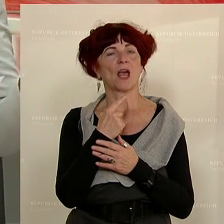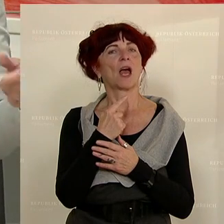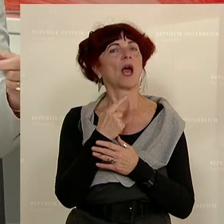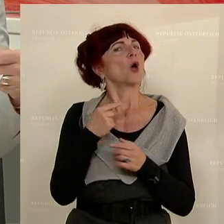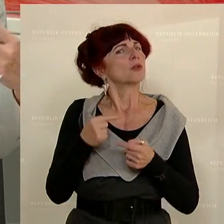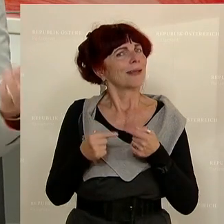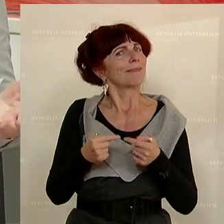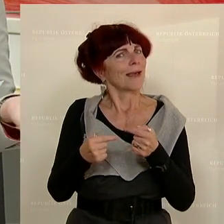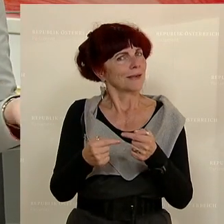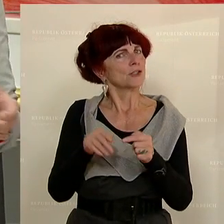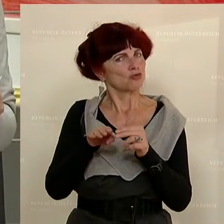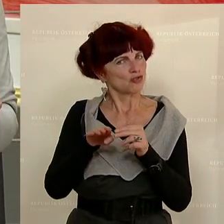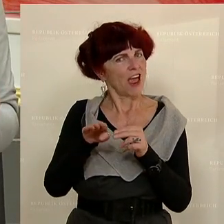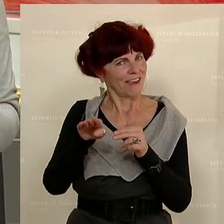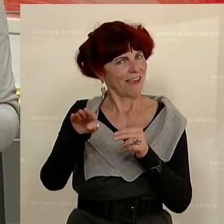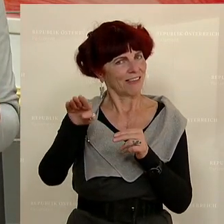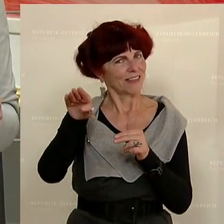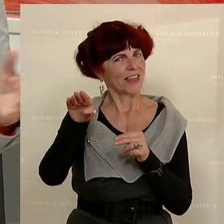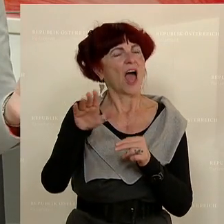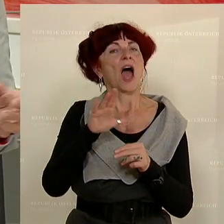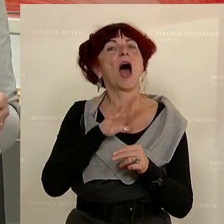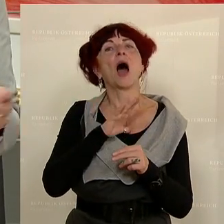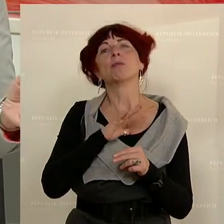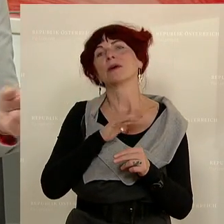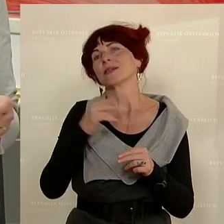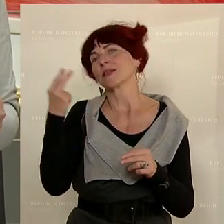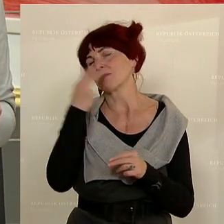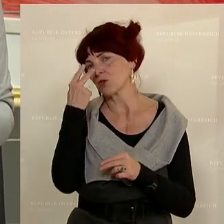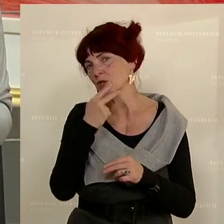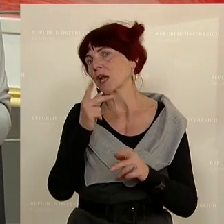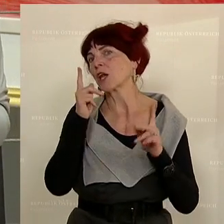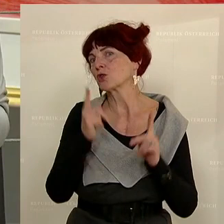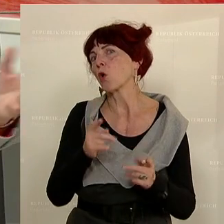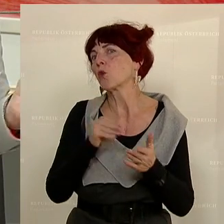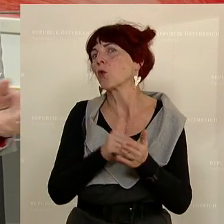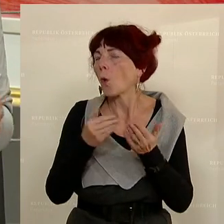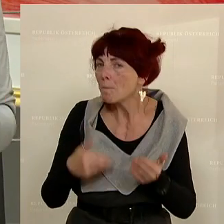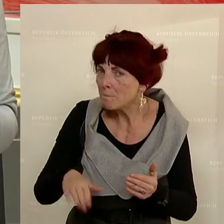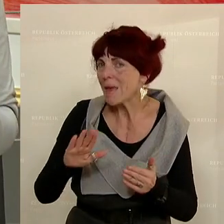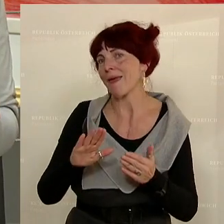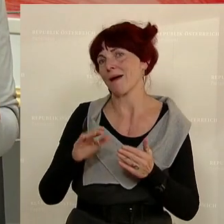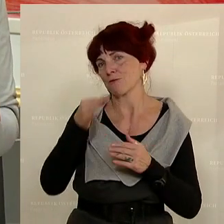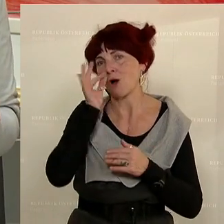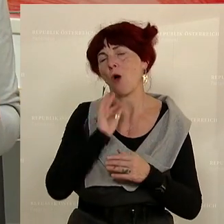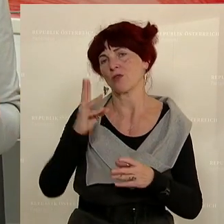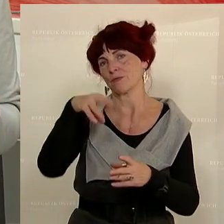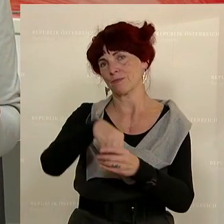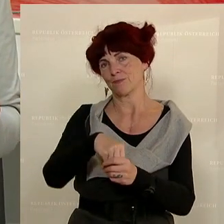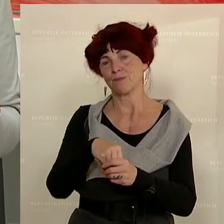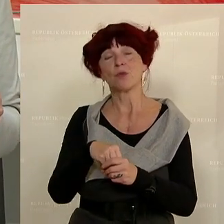Tendenz aufsteigend, aber natürlich empfehlen wir weiterhin, dass das verstärkt berücksichtigt wird.